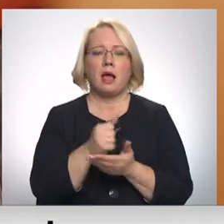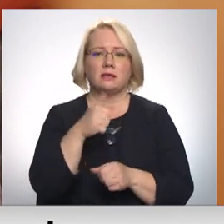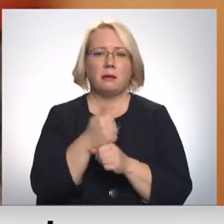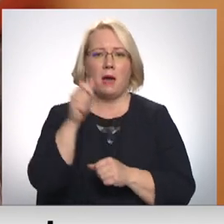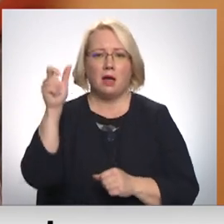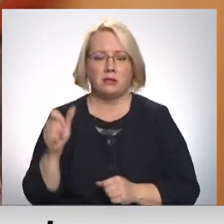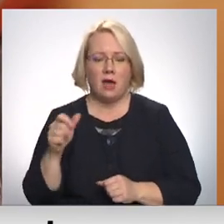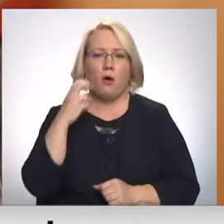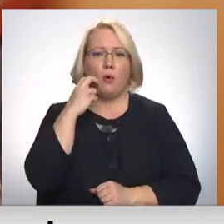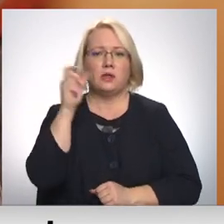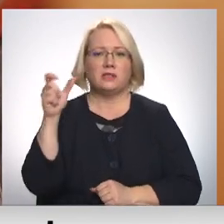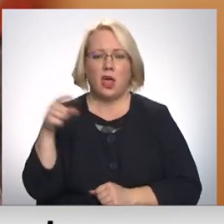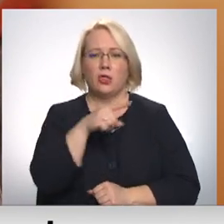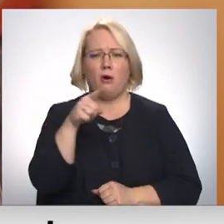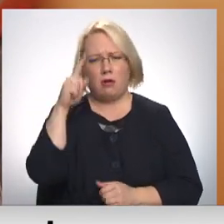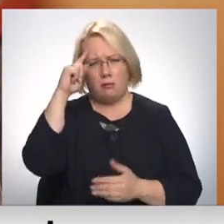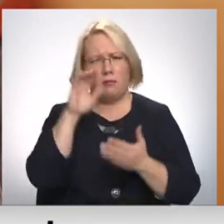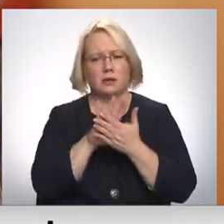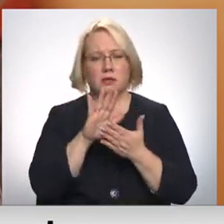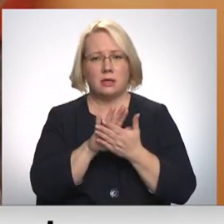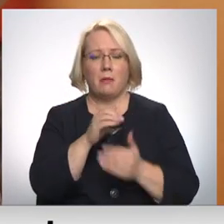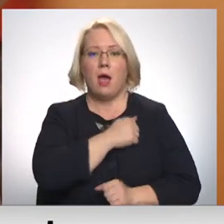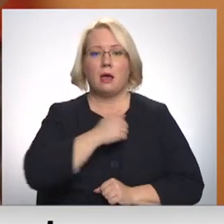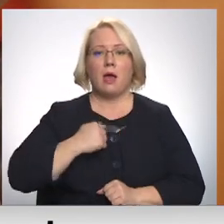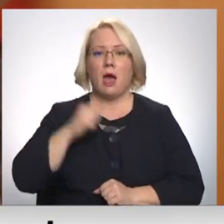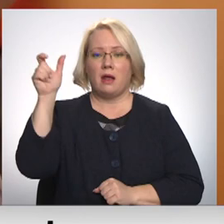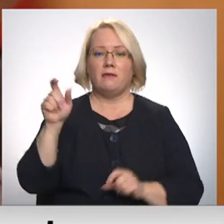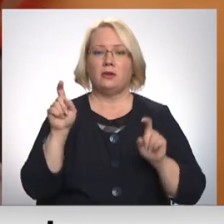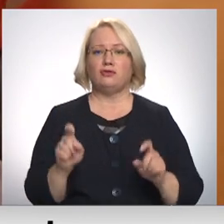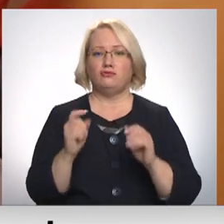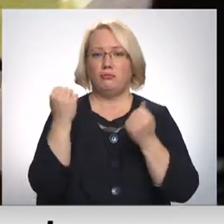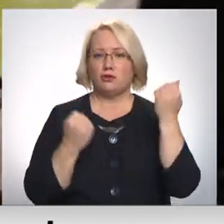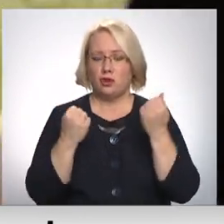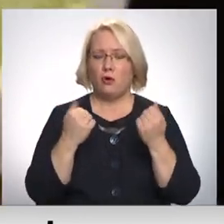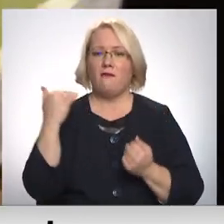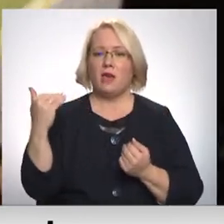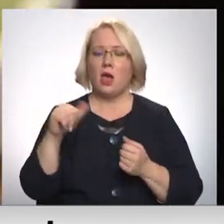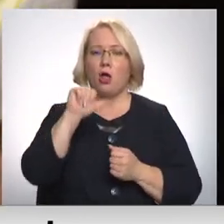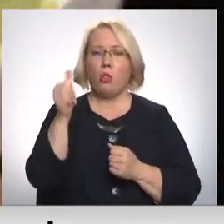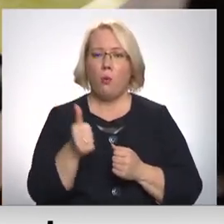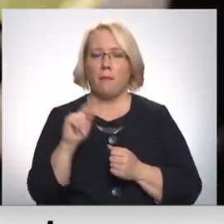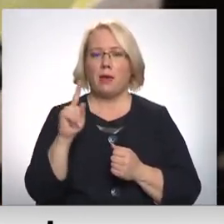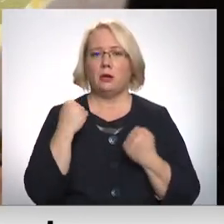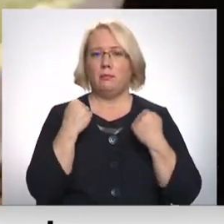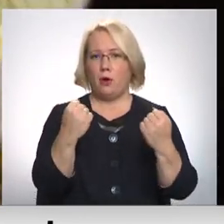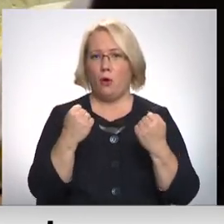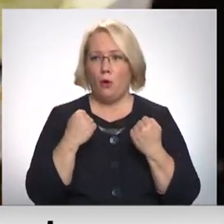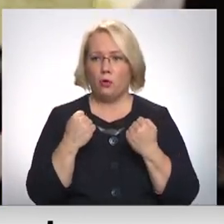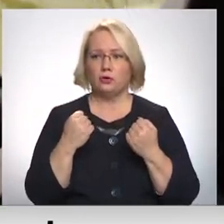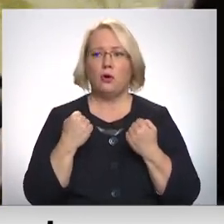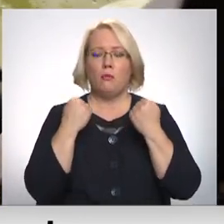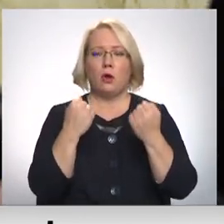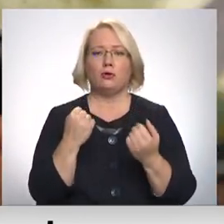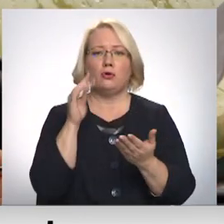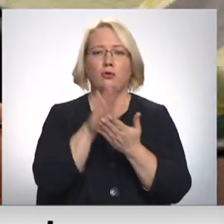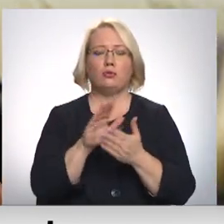lielākoties paši jau pazīst. Karavīrs paliek mašīnā, jo viņa galvenā loma šoreiz ir būt pie stūres. Un braucot uz nākamo